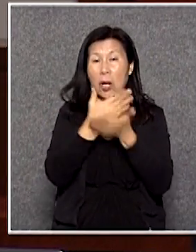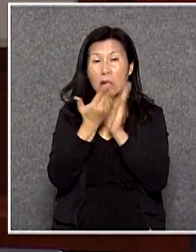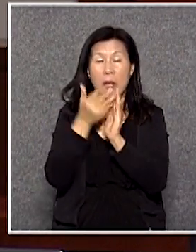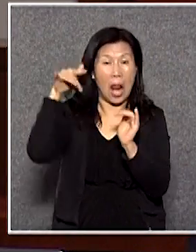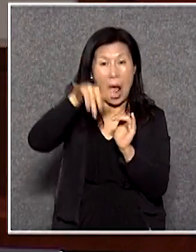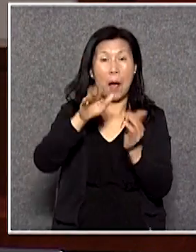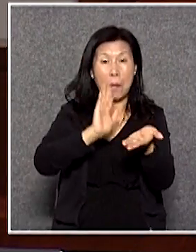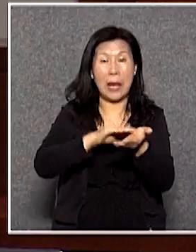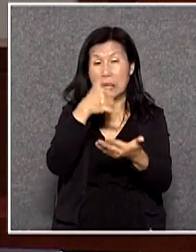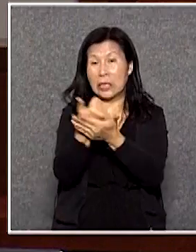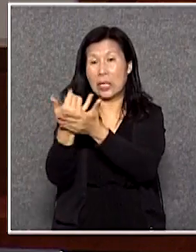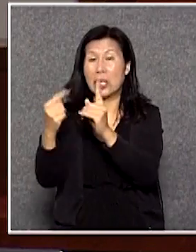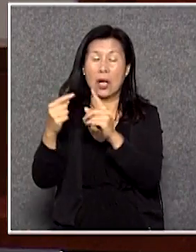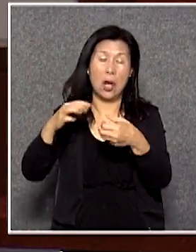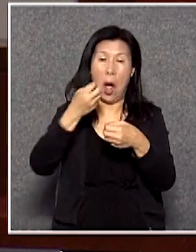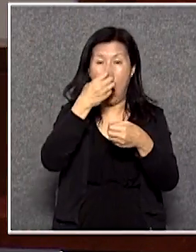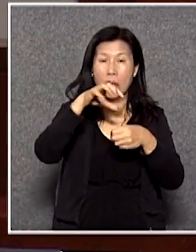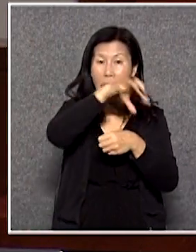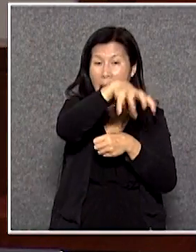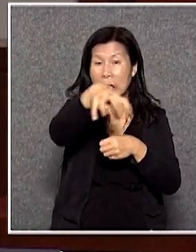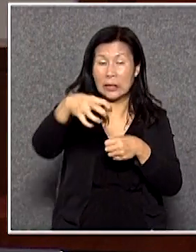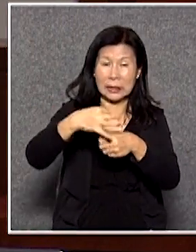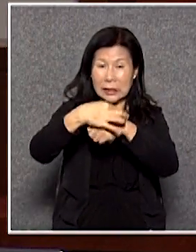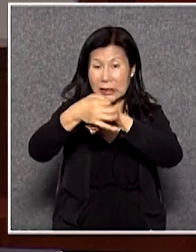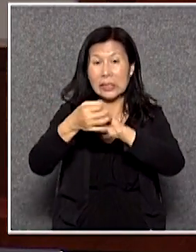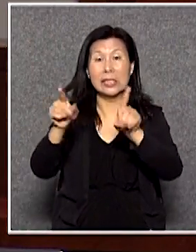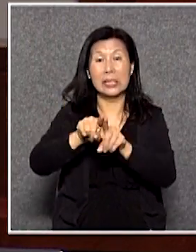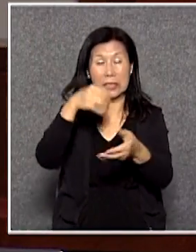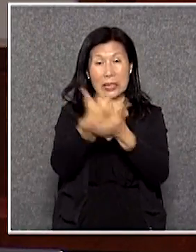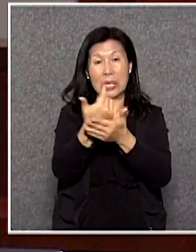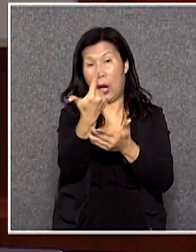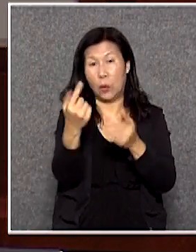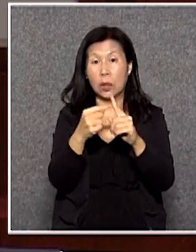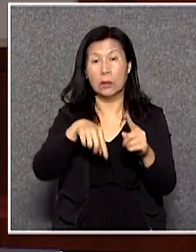不只是香港周圍都是這樣對但是香港死得人多